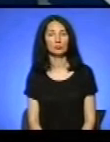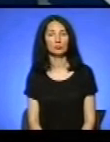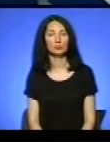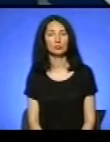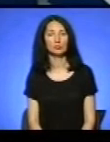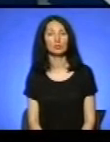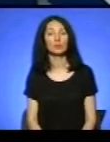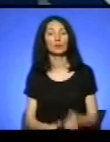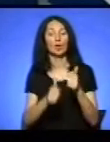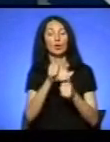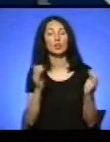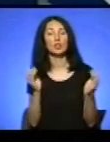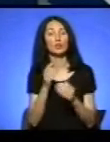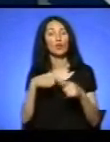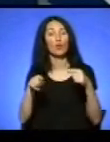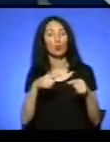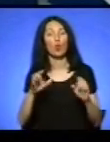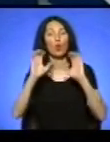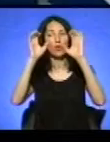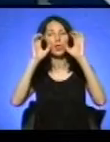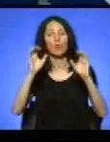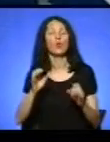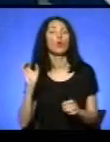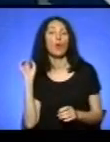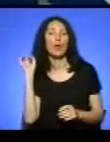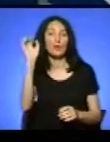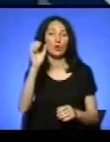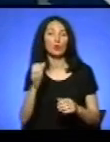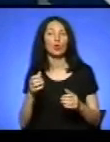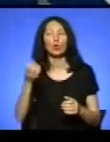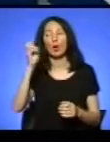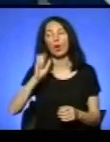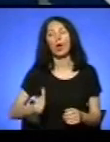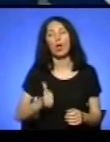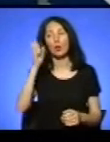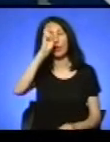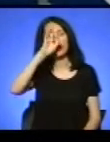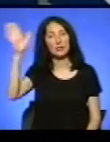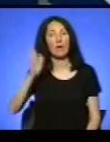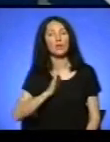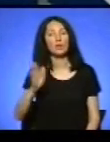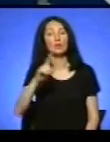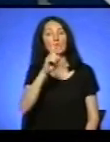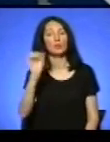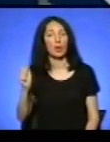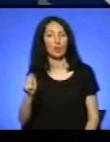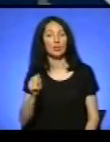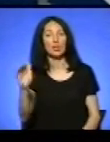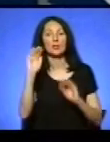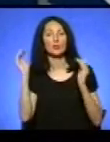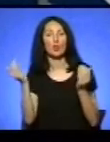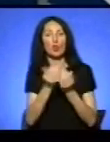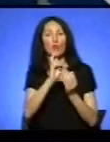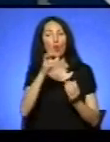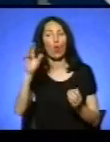Турнір з мініфутболу, волейболу та гірівого спорту «Героям слава» відбудеться у Збаражі на стадіоні «Колос» 12 серпня.